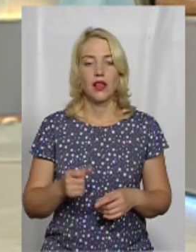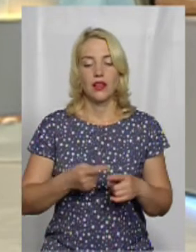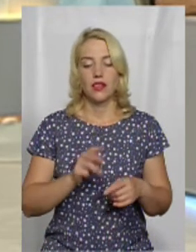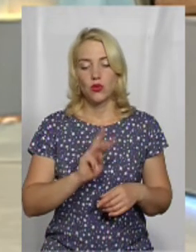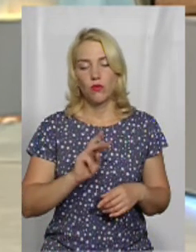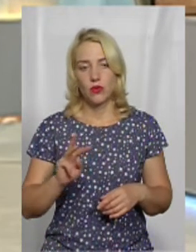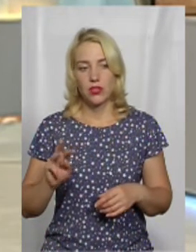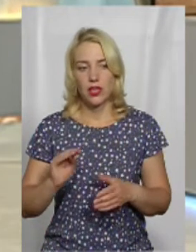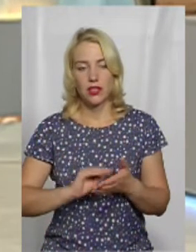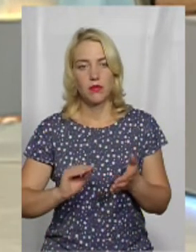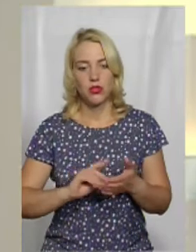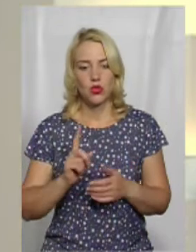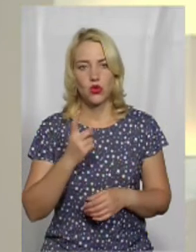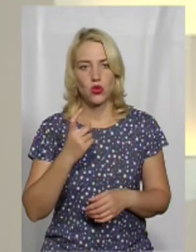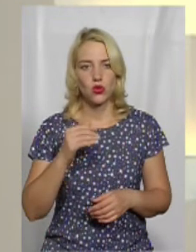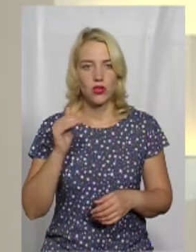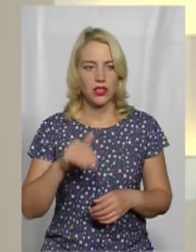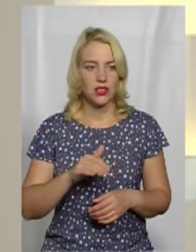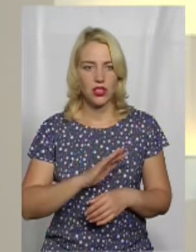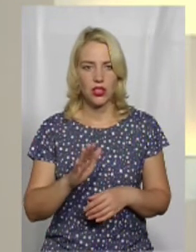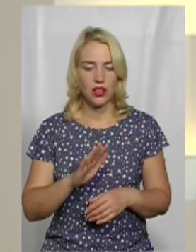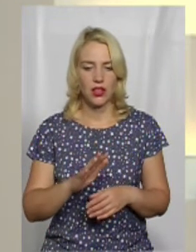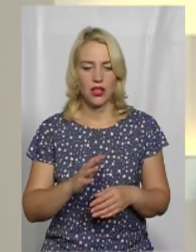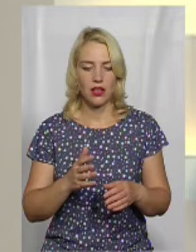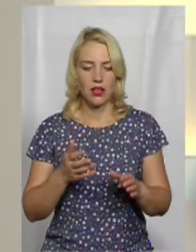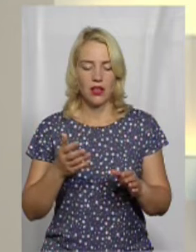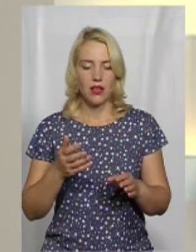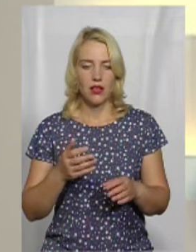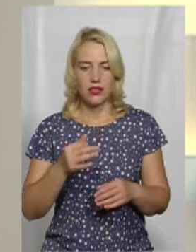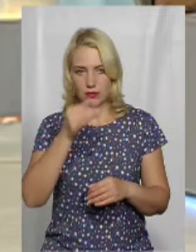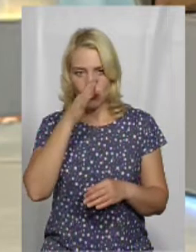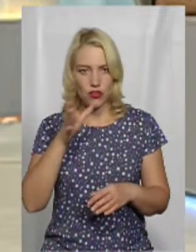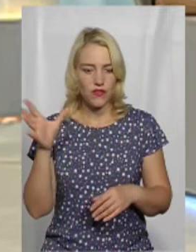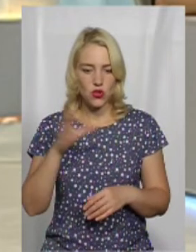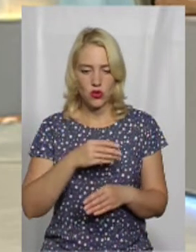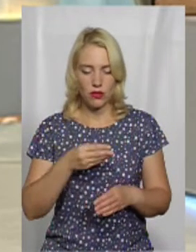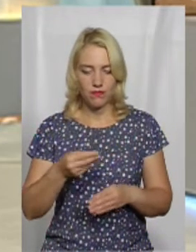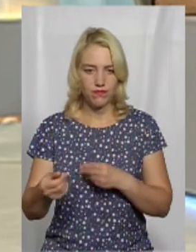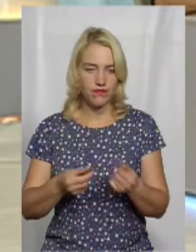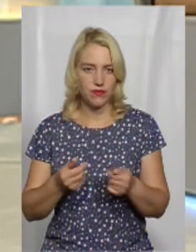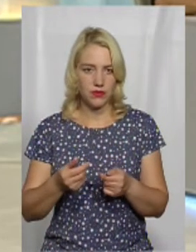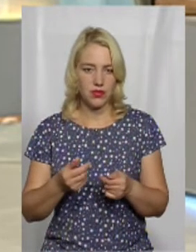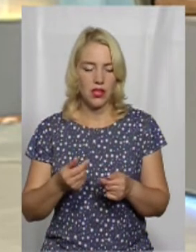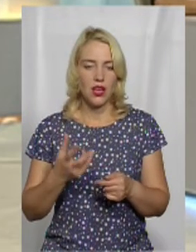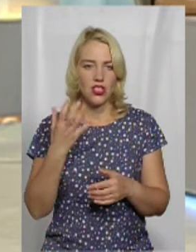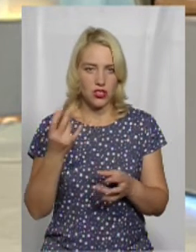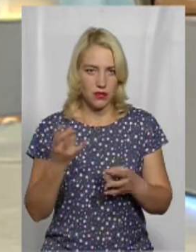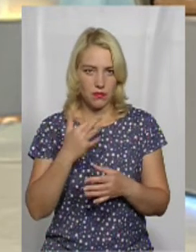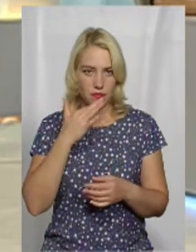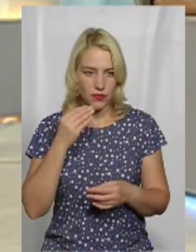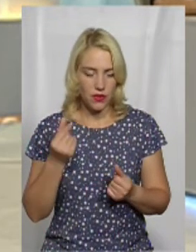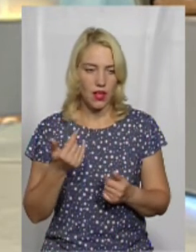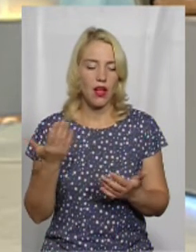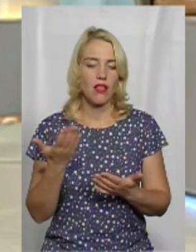сайті ви писали, що 100 тисяч, вони не покриють всіх ваших витрат, то яка сума потрібна для того, щоб зняти у Хмельницькому